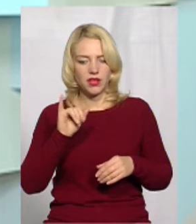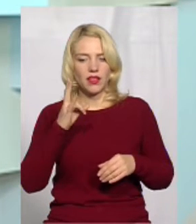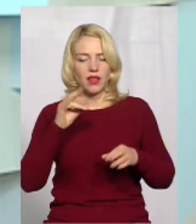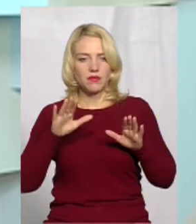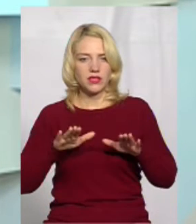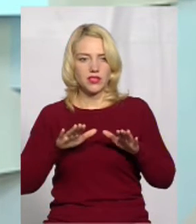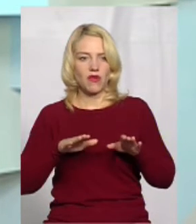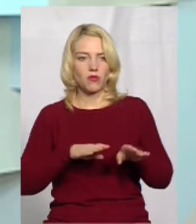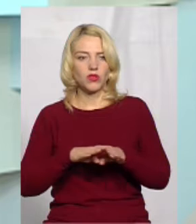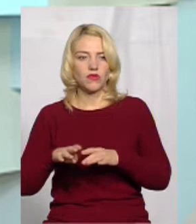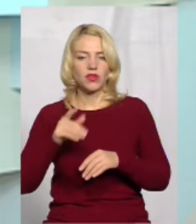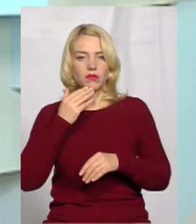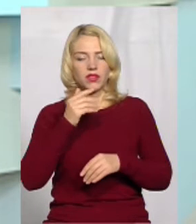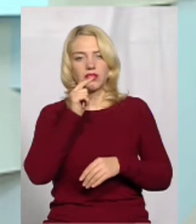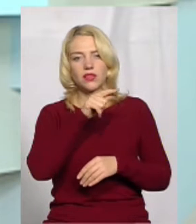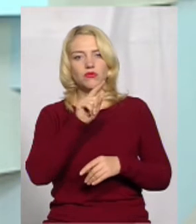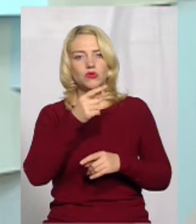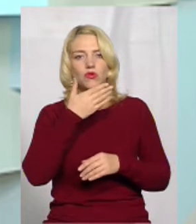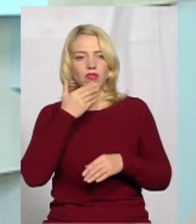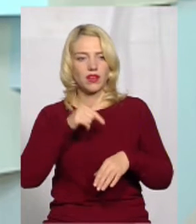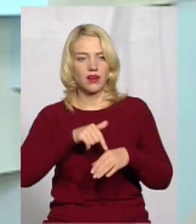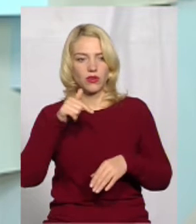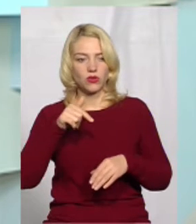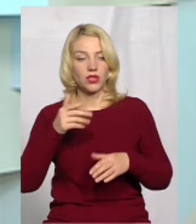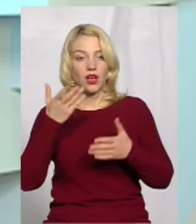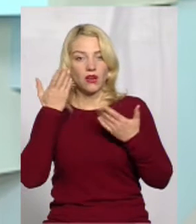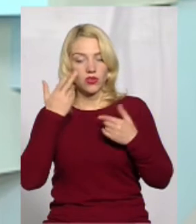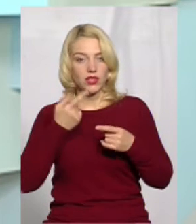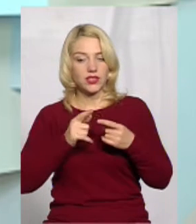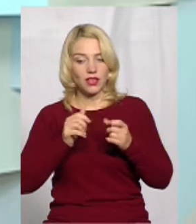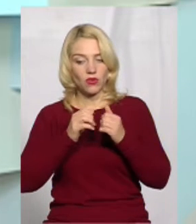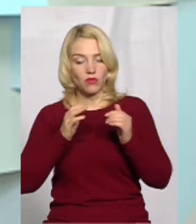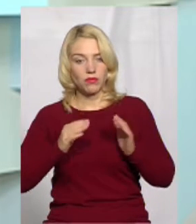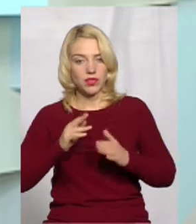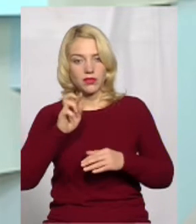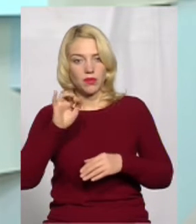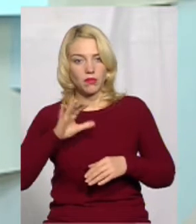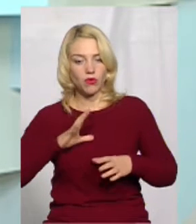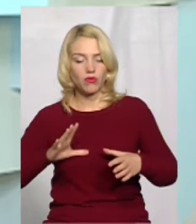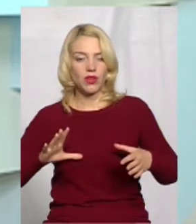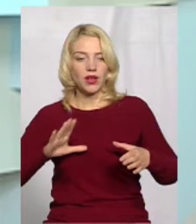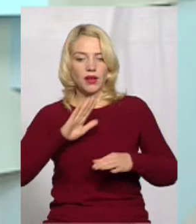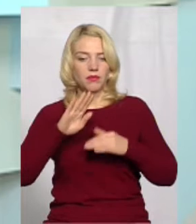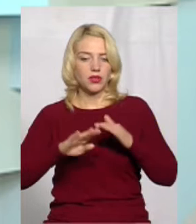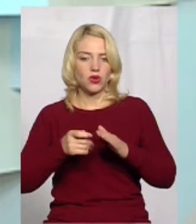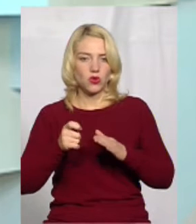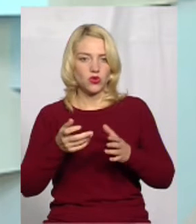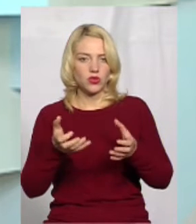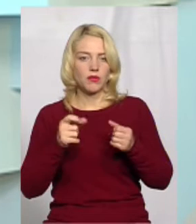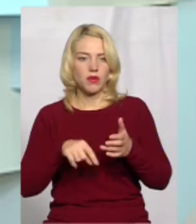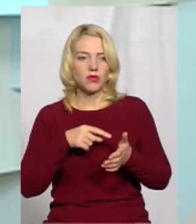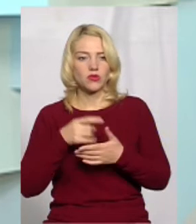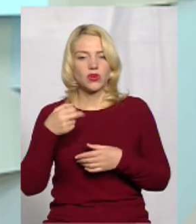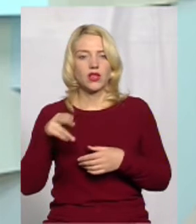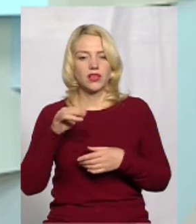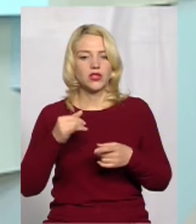рівні і там питаєте, чому ж вони не реагують. Коли би цей комплекс був би під ключ, отриманий міською радою, вже